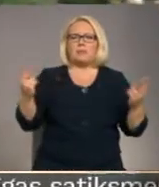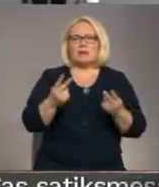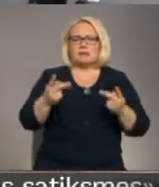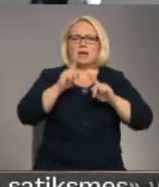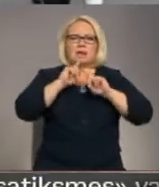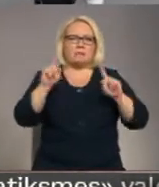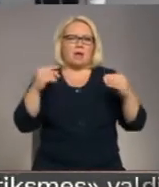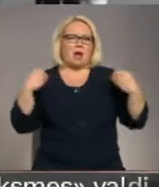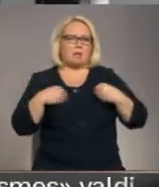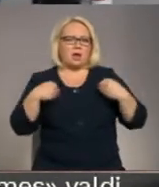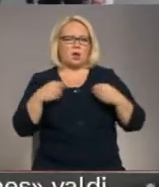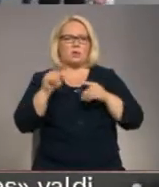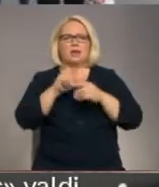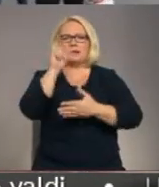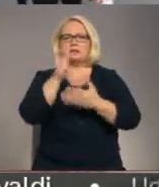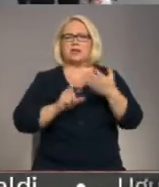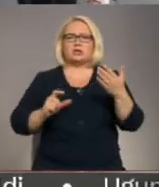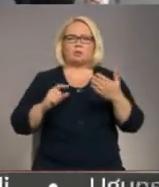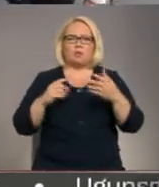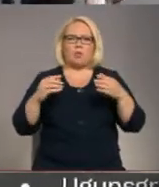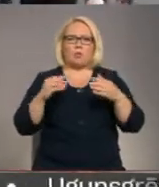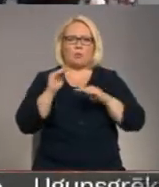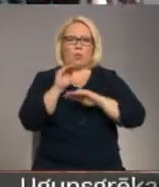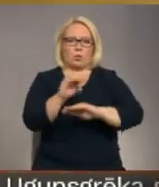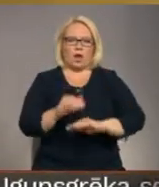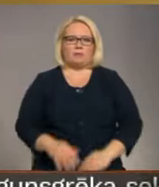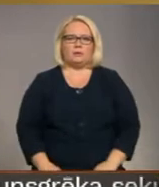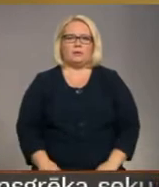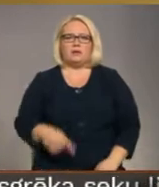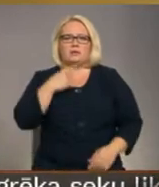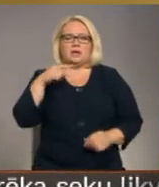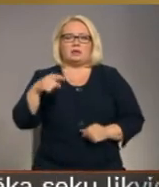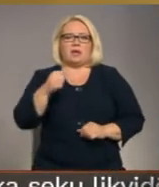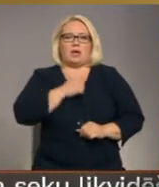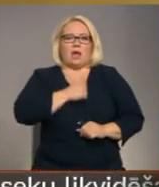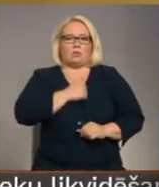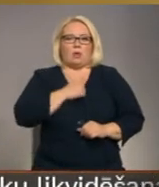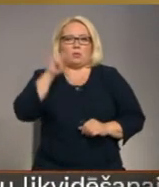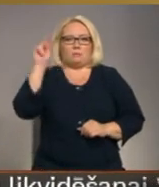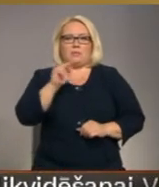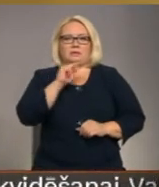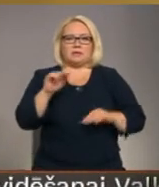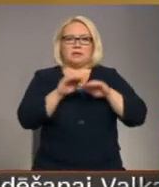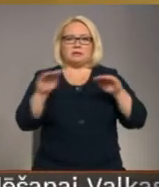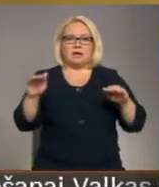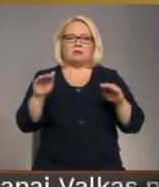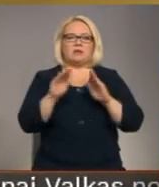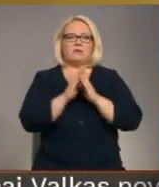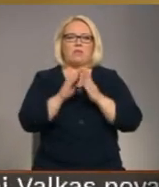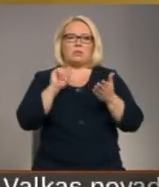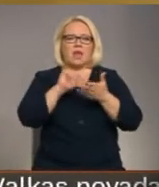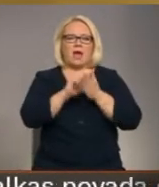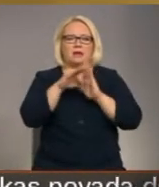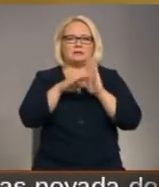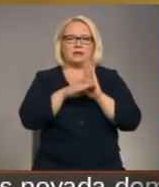mantotajā dziesma pūrā. Suitu novada rekatolizācija Katoļa baznīcas fundācijas aktas, ko izdeva Johans